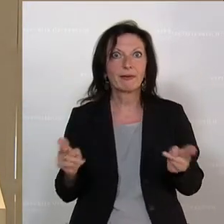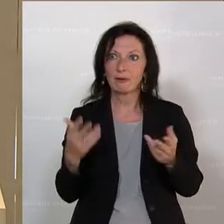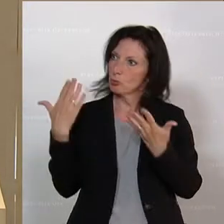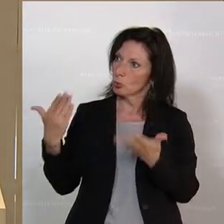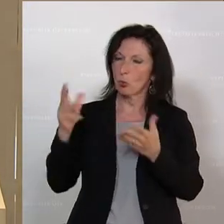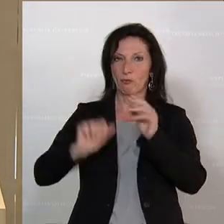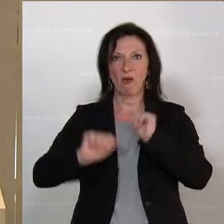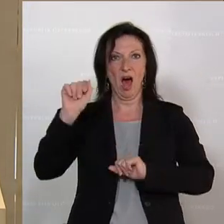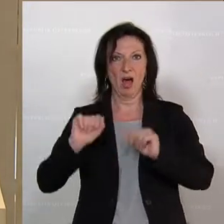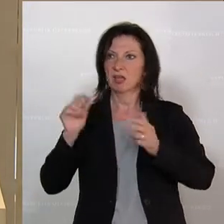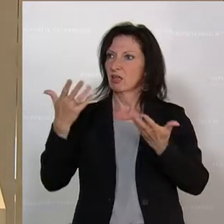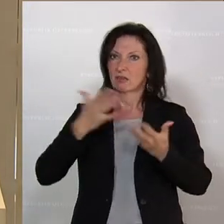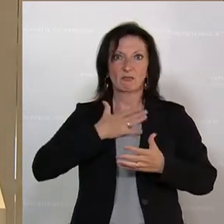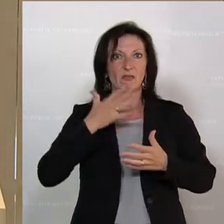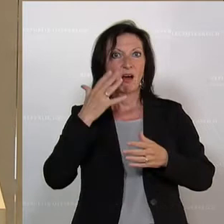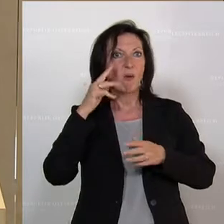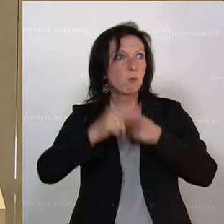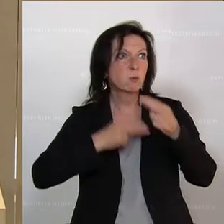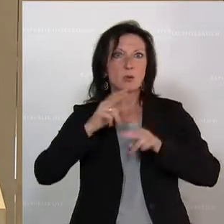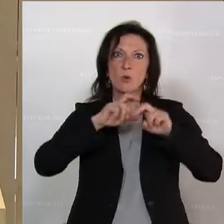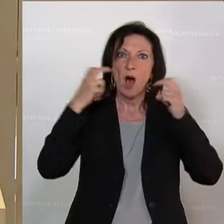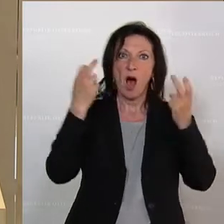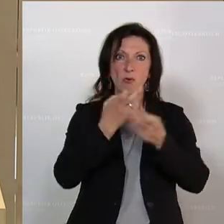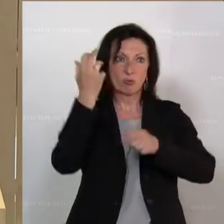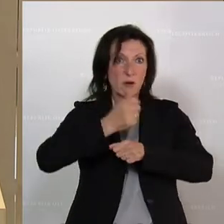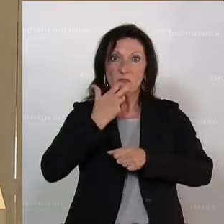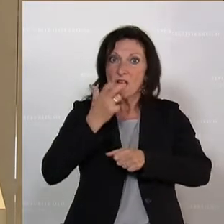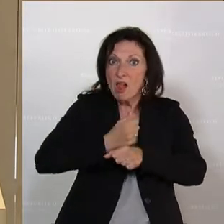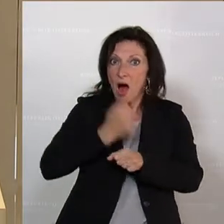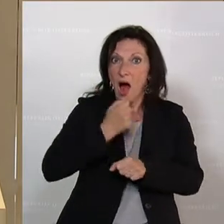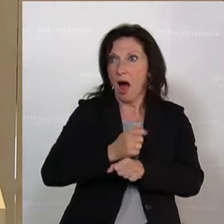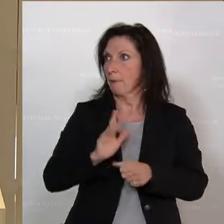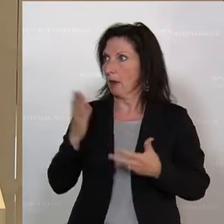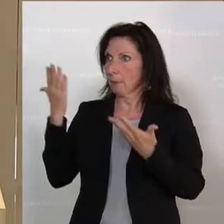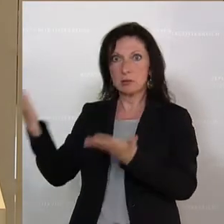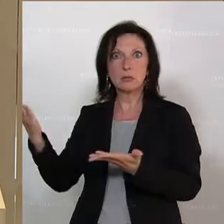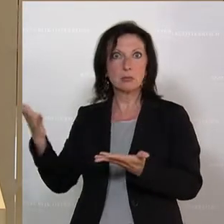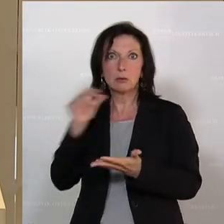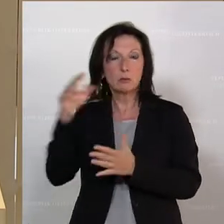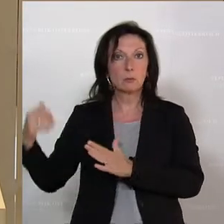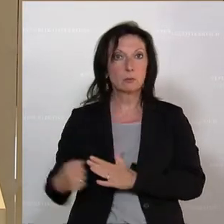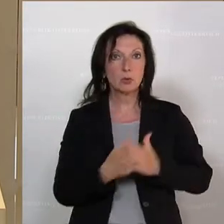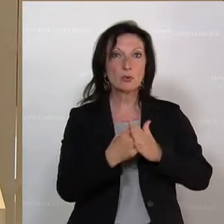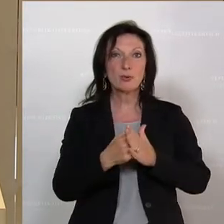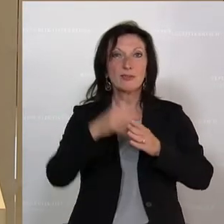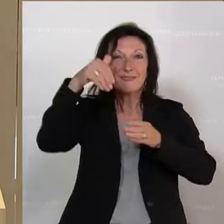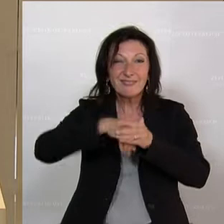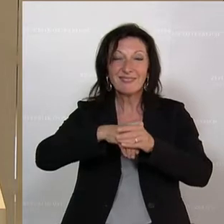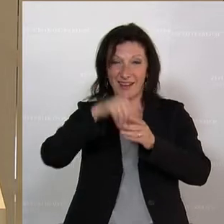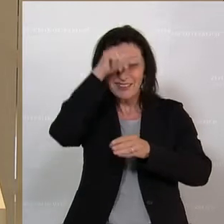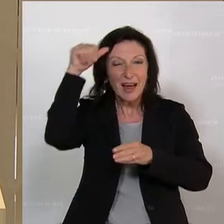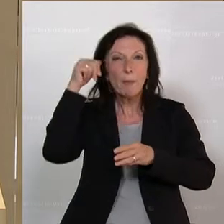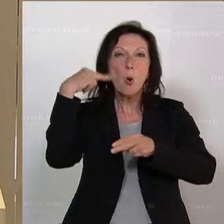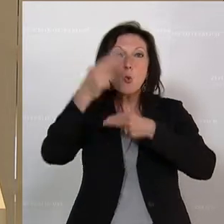Verhalten unserer Arbeit im Untersuchungsausschuss zu schweren. Und ich möchte hier aber mal klarstellen, dass dieser Untersuchungsausschuss nämlich